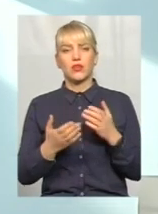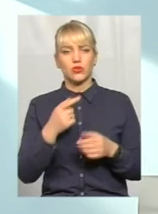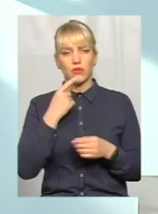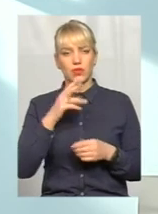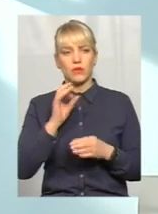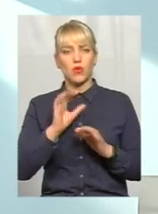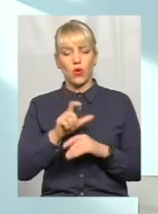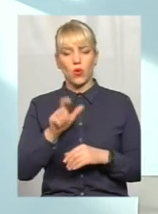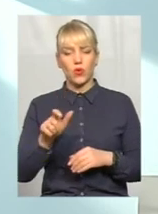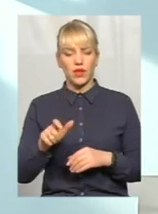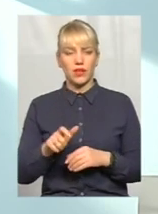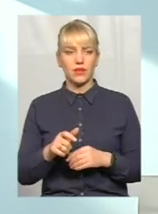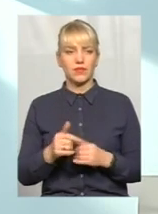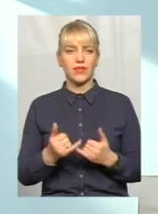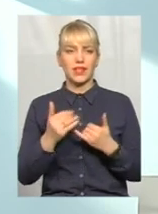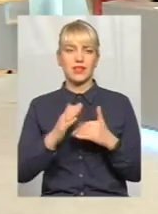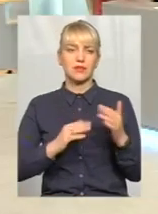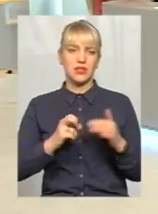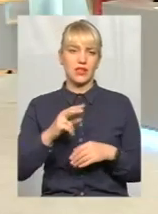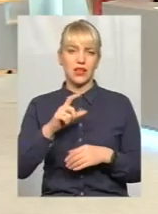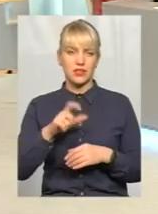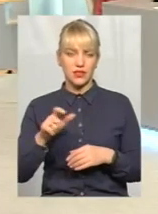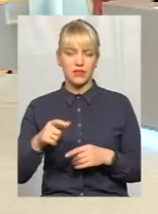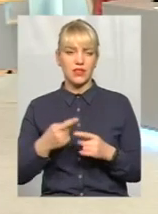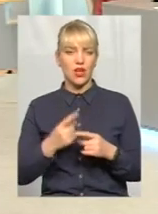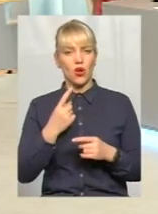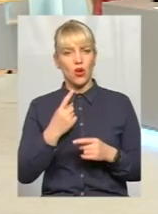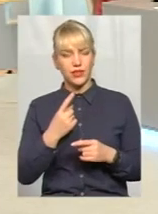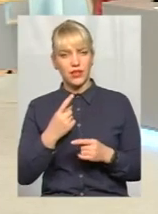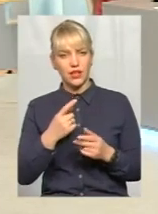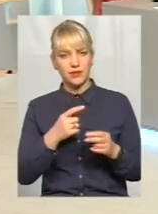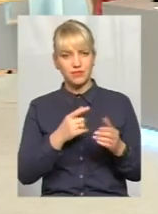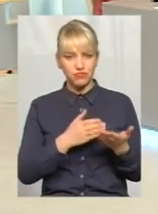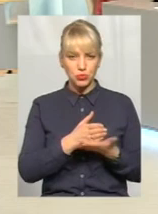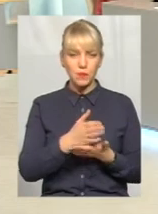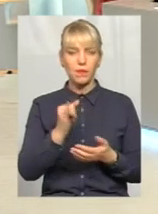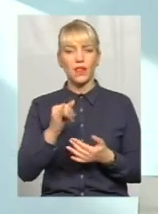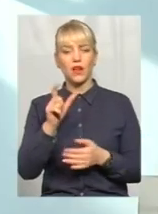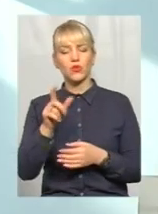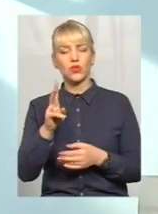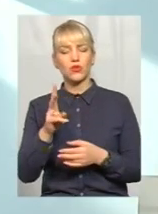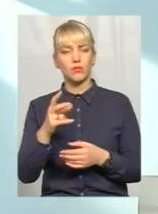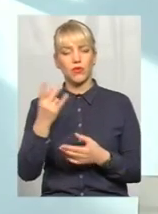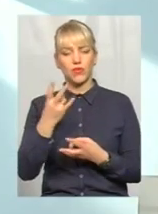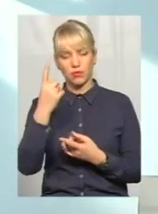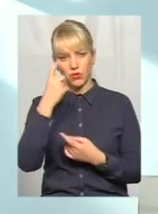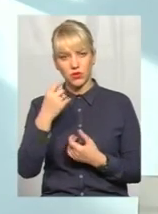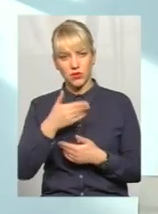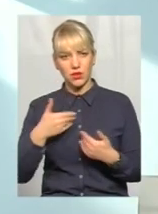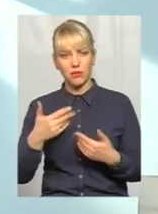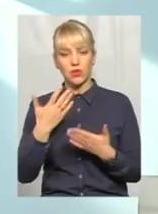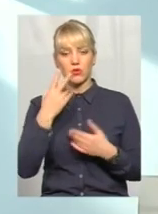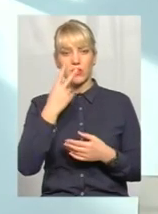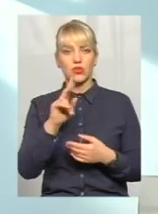людей, які нас сьогодні слухають... Для спеціалістів і для людей. Для спеціалістів це одна грань. А для людей, які нам повинні про це повідомити, якщо ви бачите, що